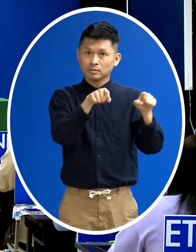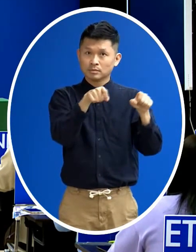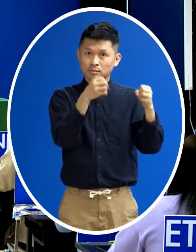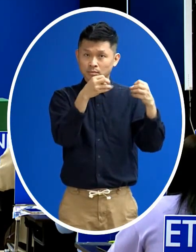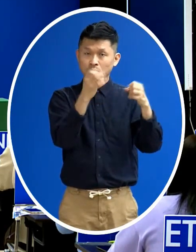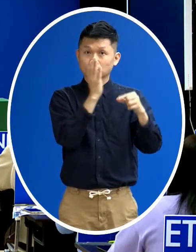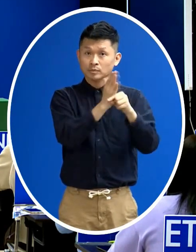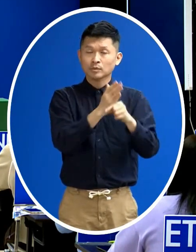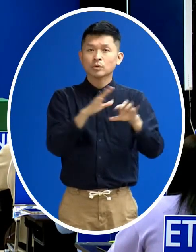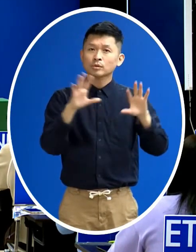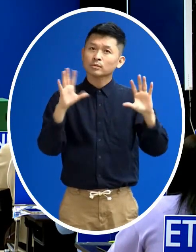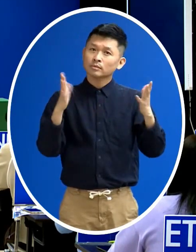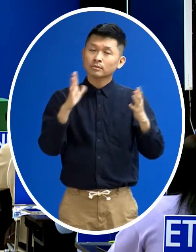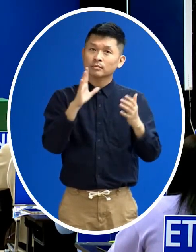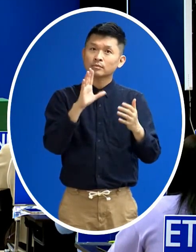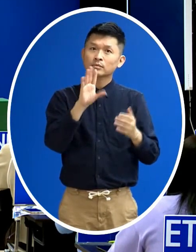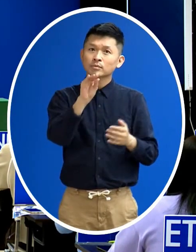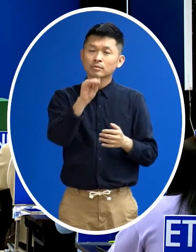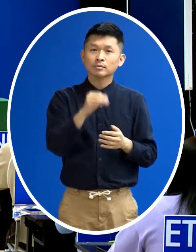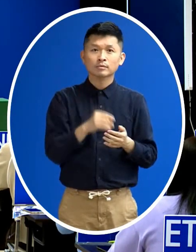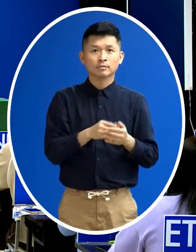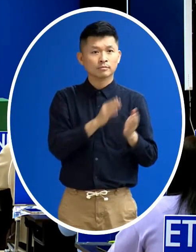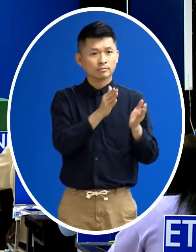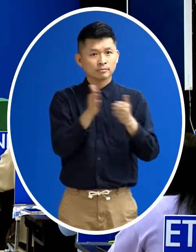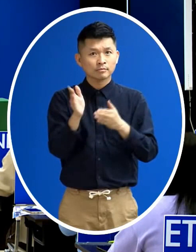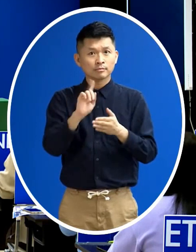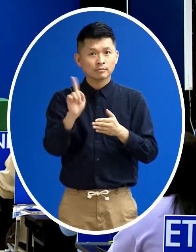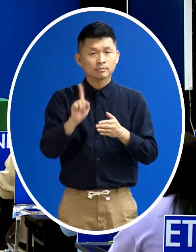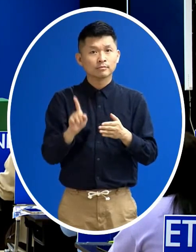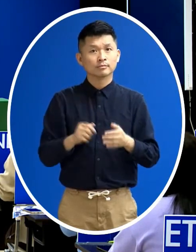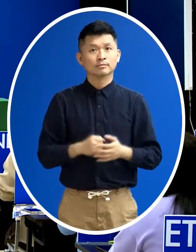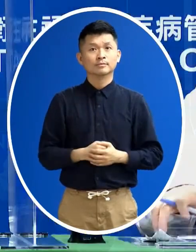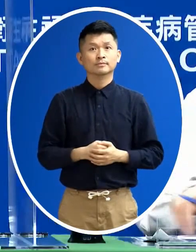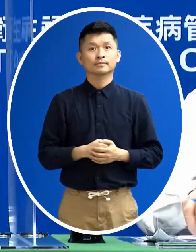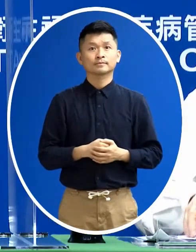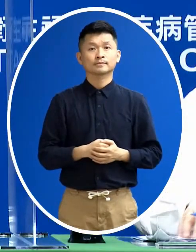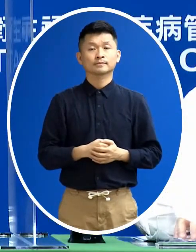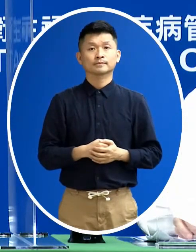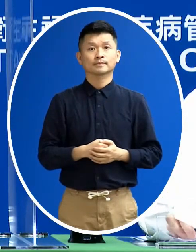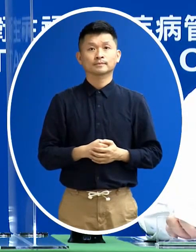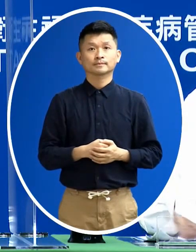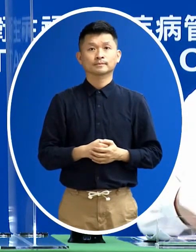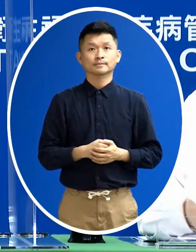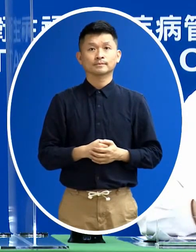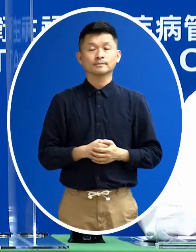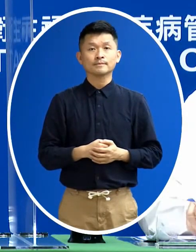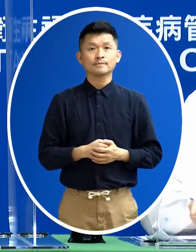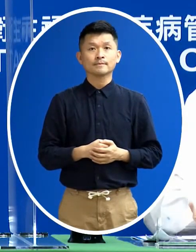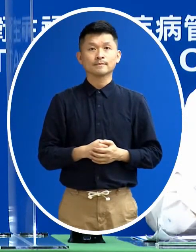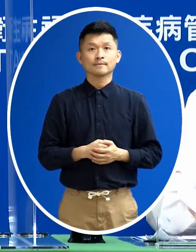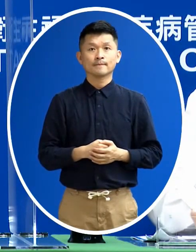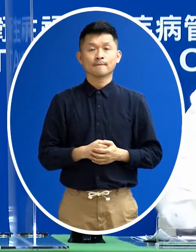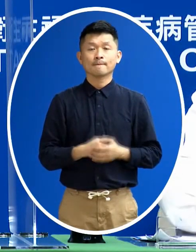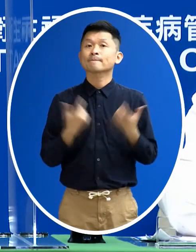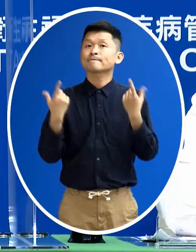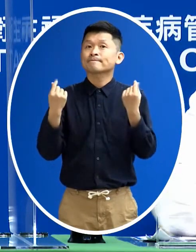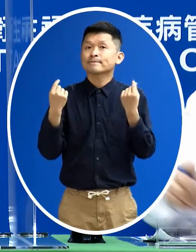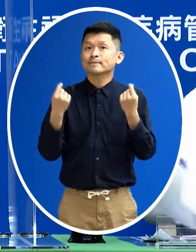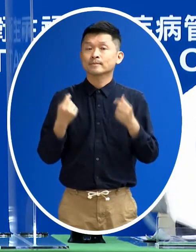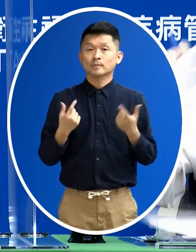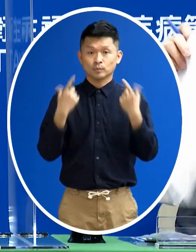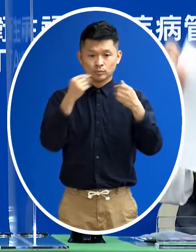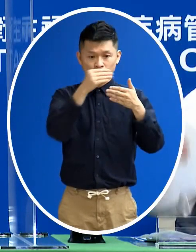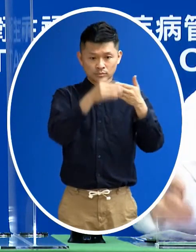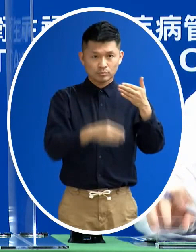一些初步的方向 會從哪裡來著手呢謝謝基本上都還是一樣是非常原則